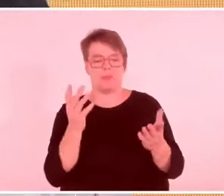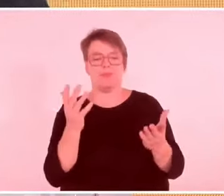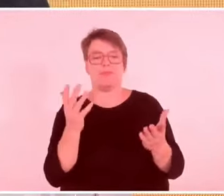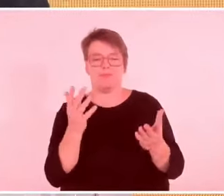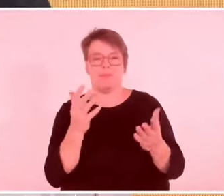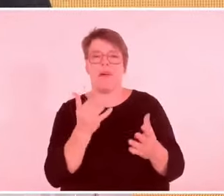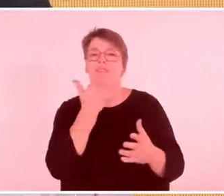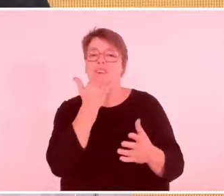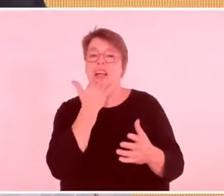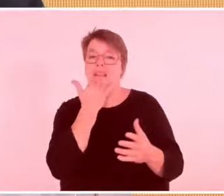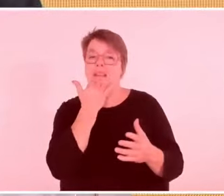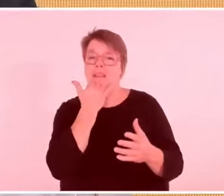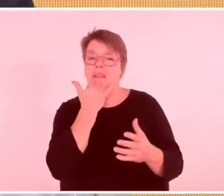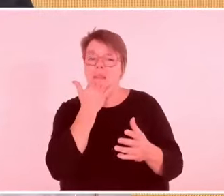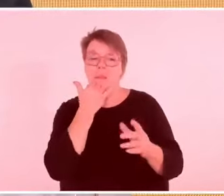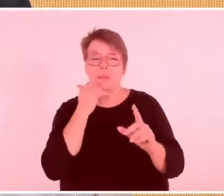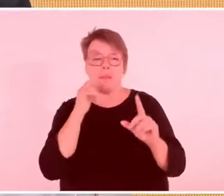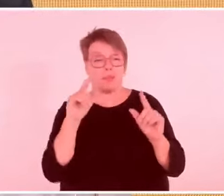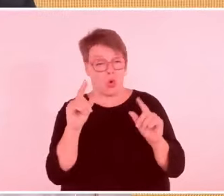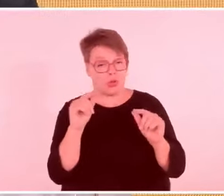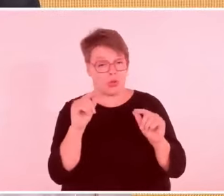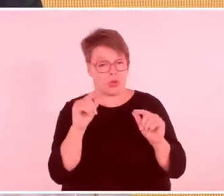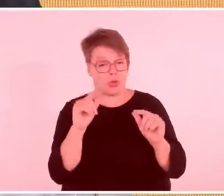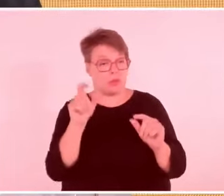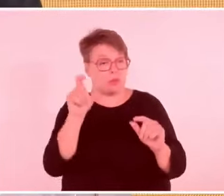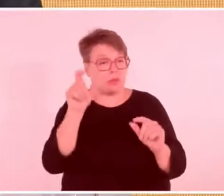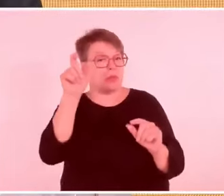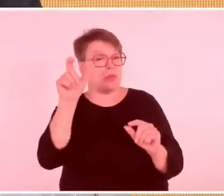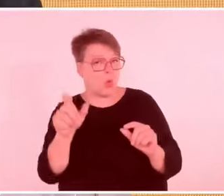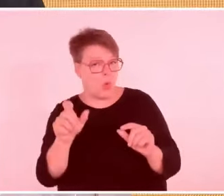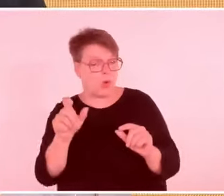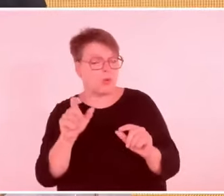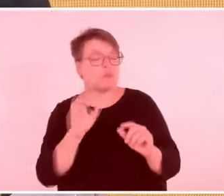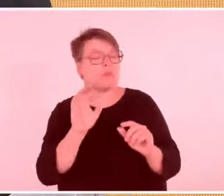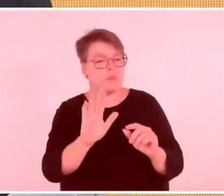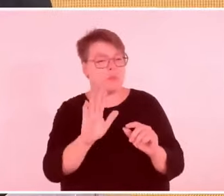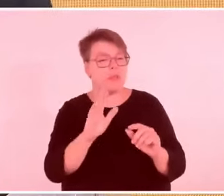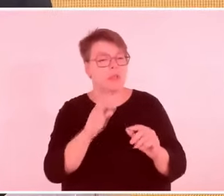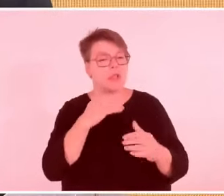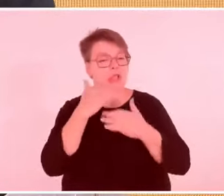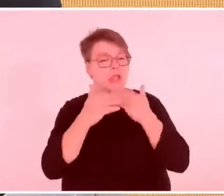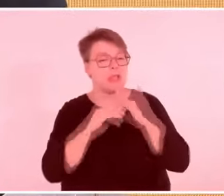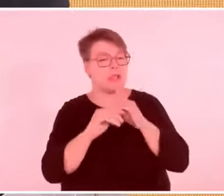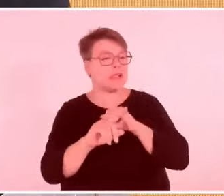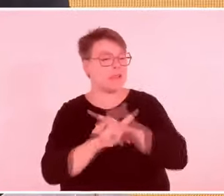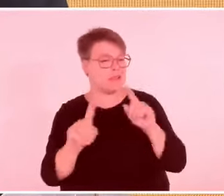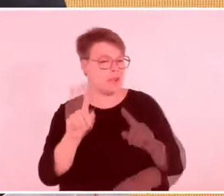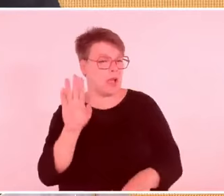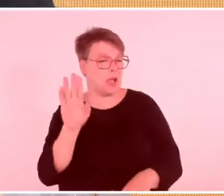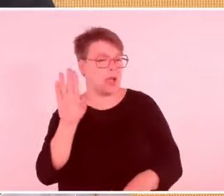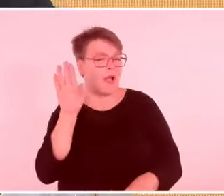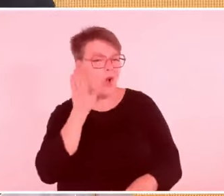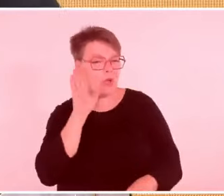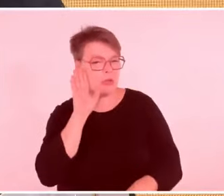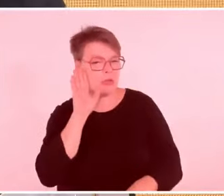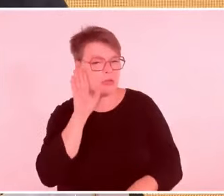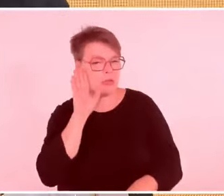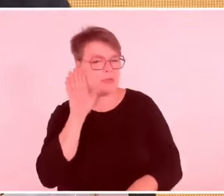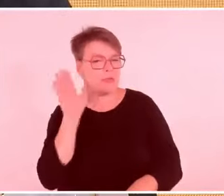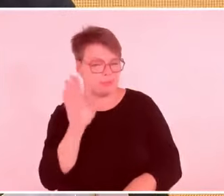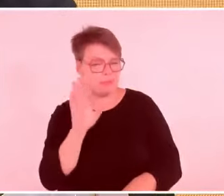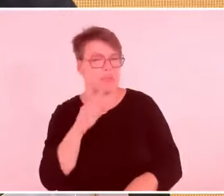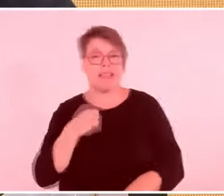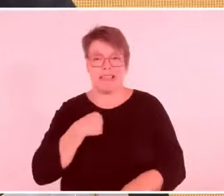zwei wichtige Geschichten, die sich um Israel herum ranken. Ismail Hanyeh, der Anführer von